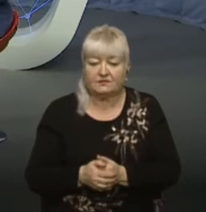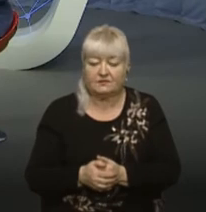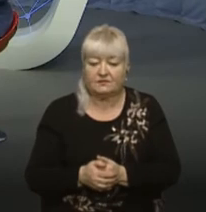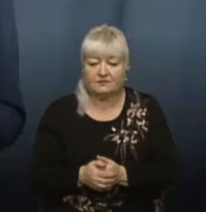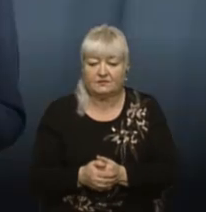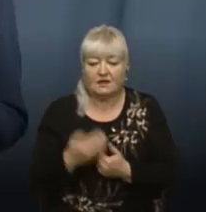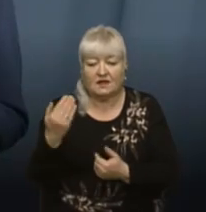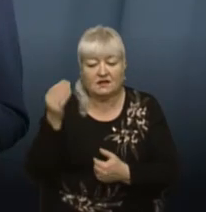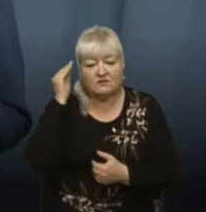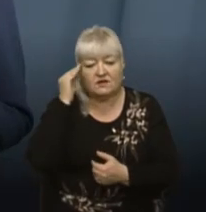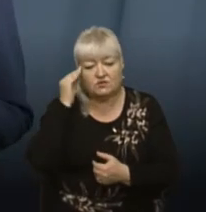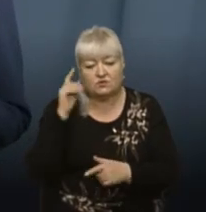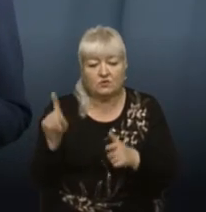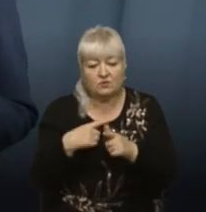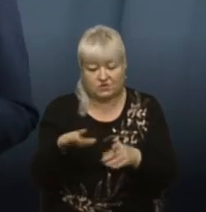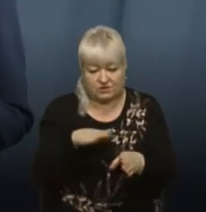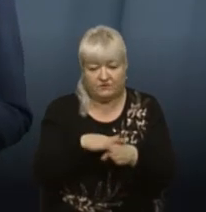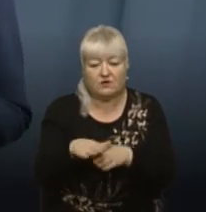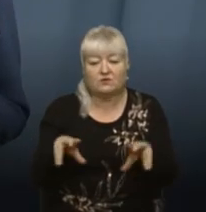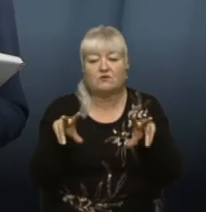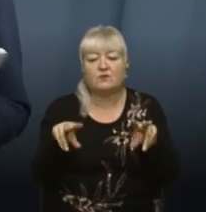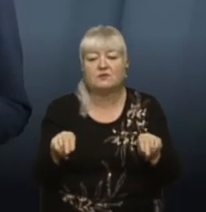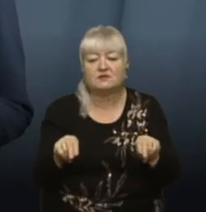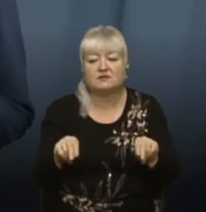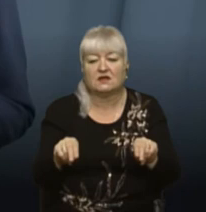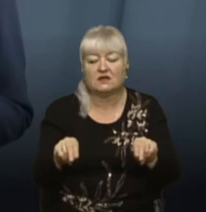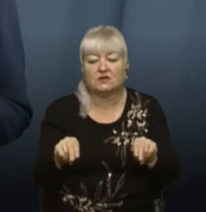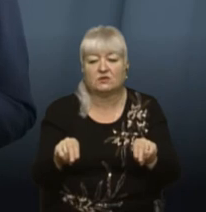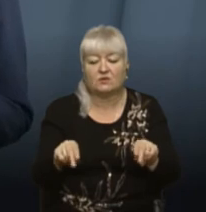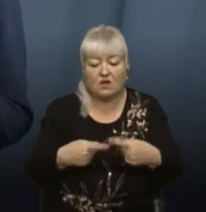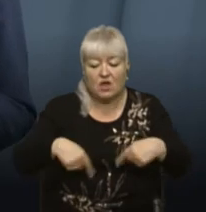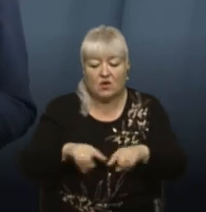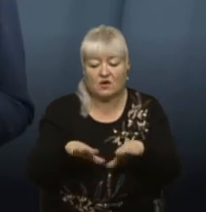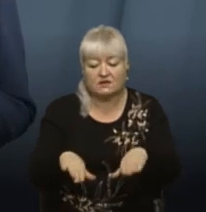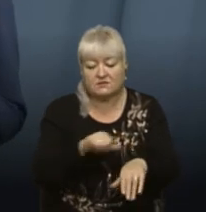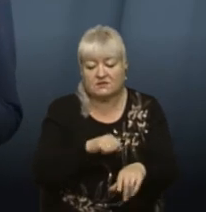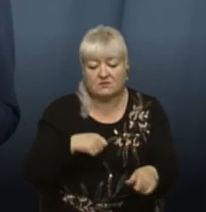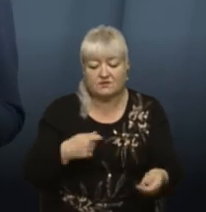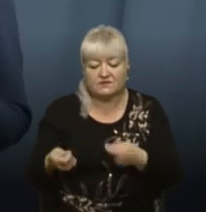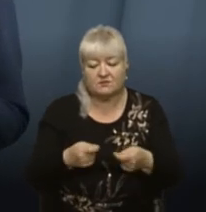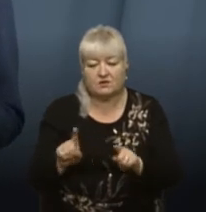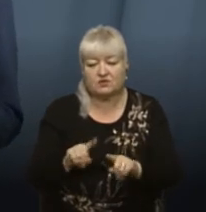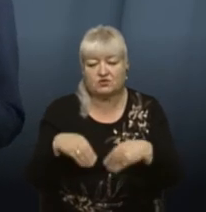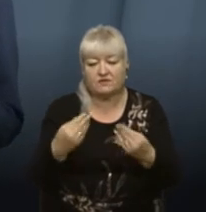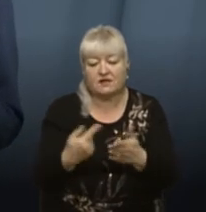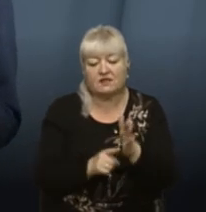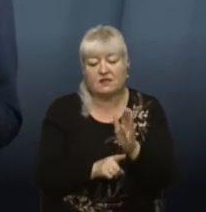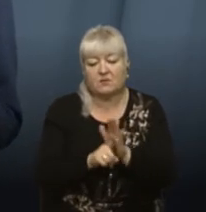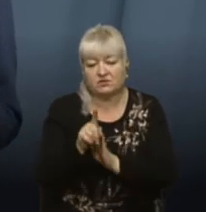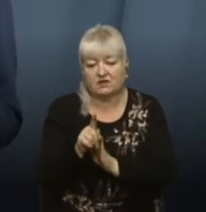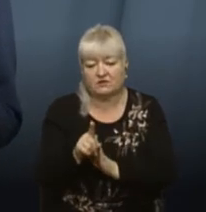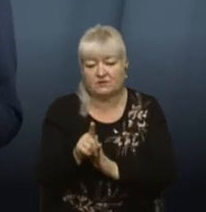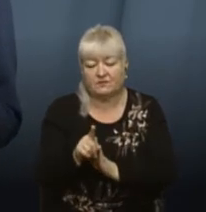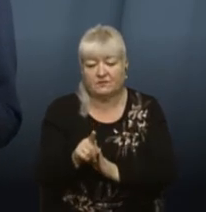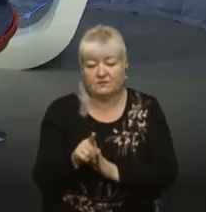На вашу думку, чи виконала обіцянку органи місцевого самоврядування, які давали на початку? Ну, органи місцевого